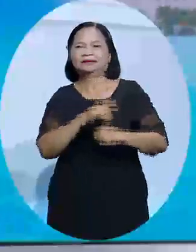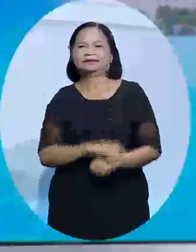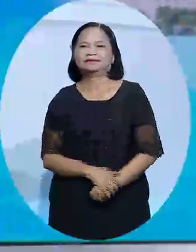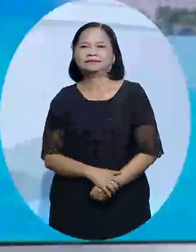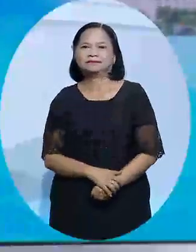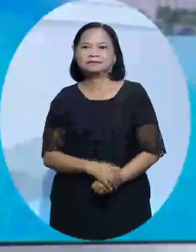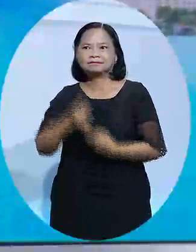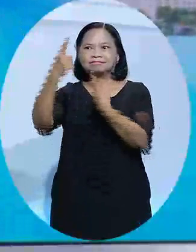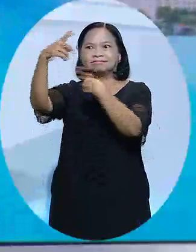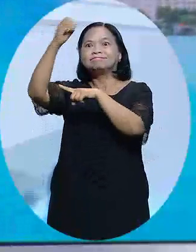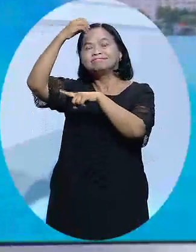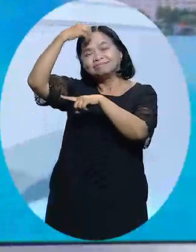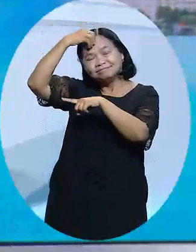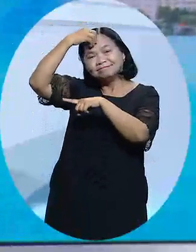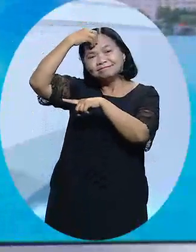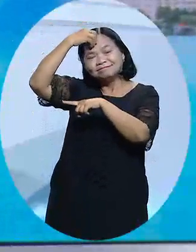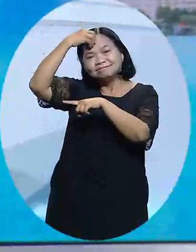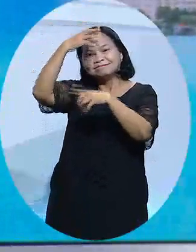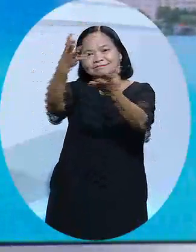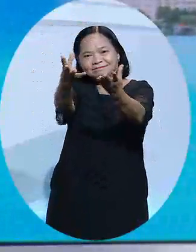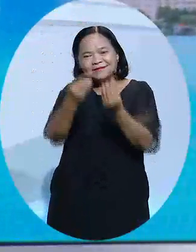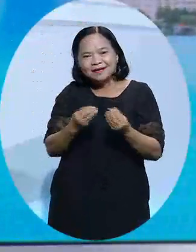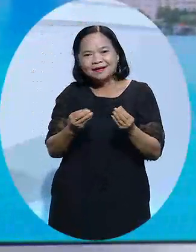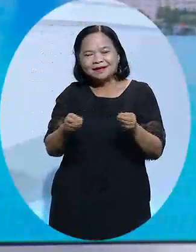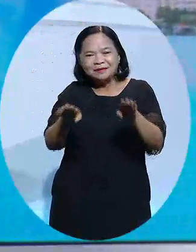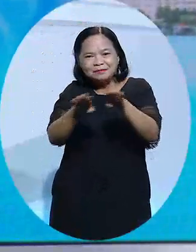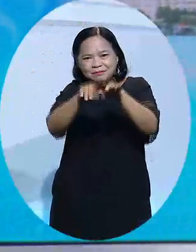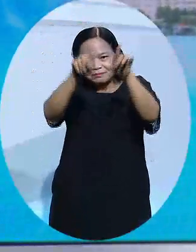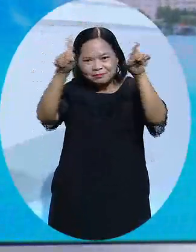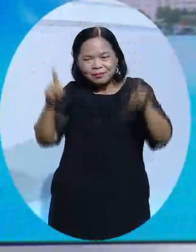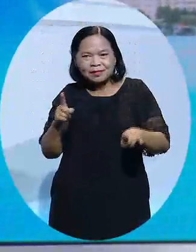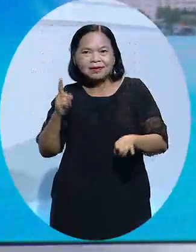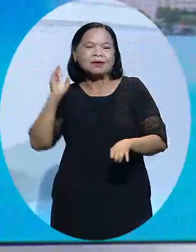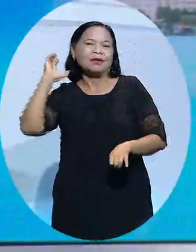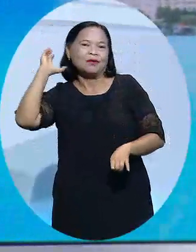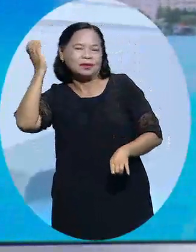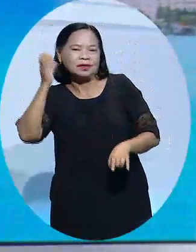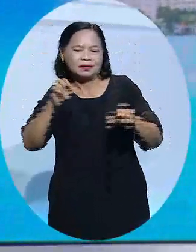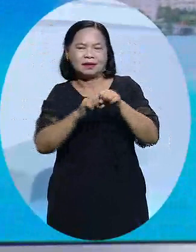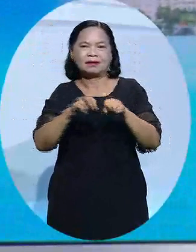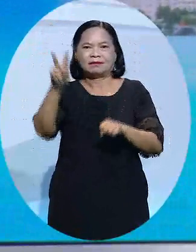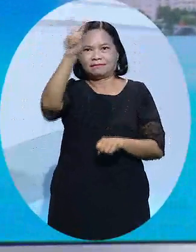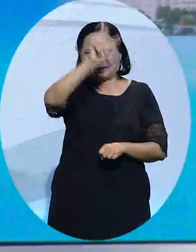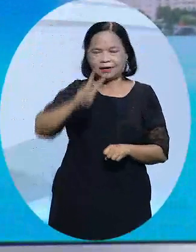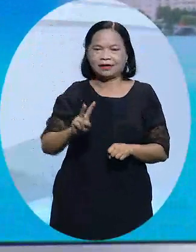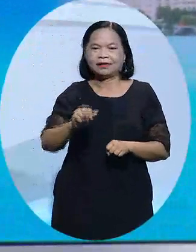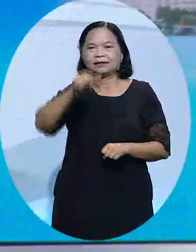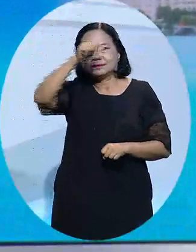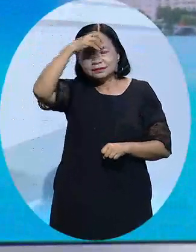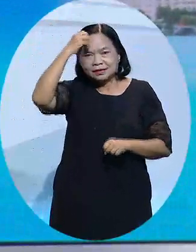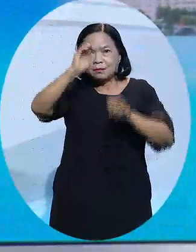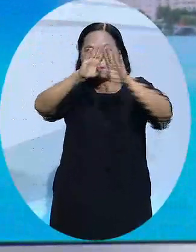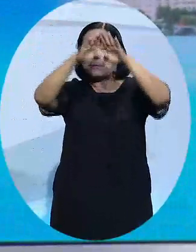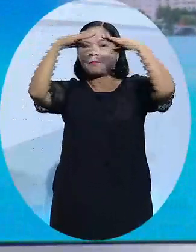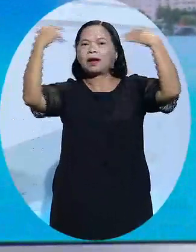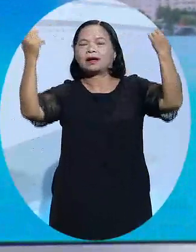Du học tại chỗ là hình thức học và nhận bằng quốc tế ngay tại Việt Nam. Đây là mô hình liên kết đào tạo, đã được Đại học Mở TP.HCM triển